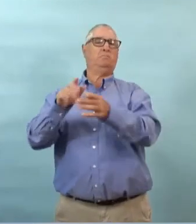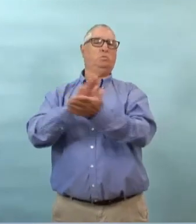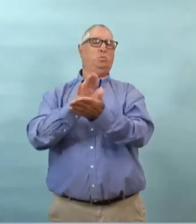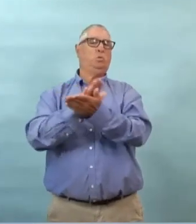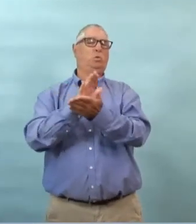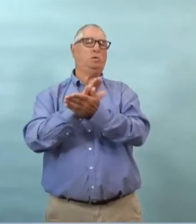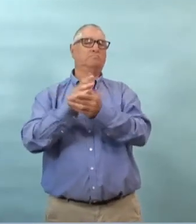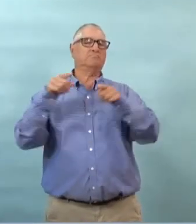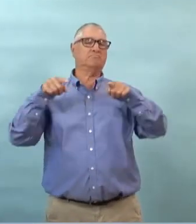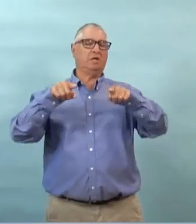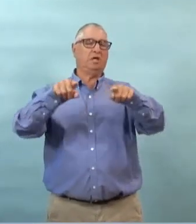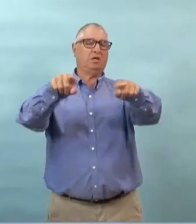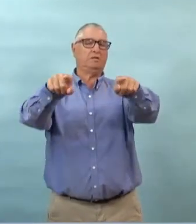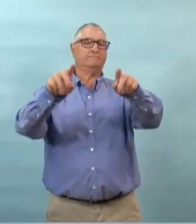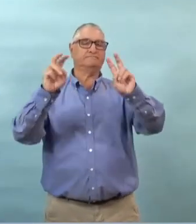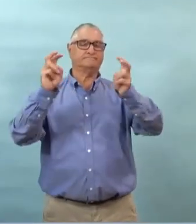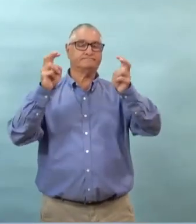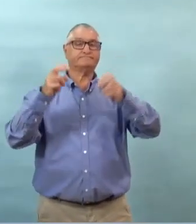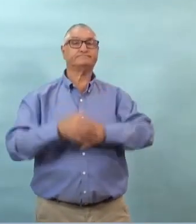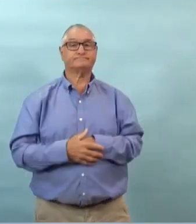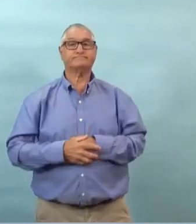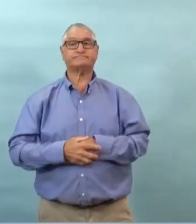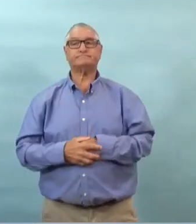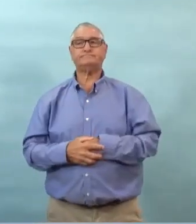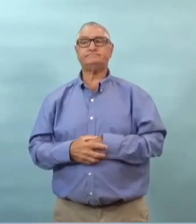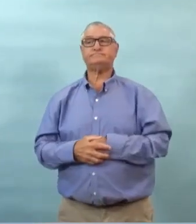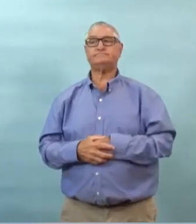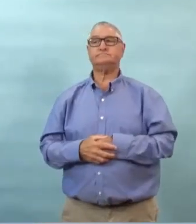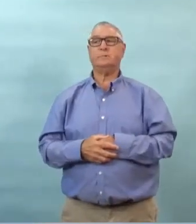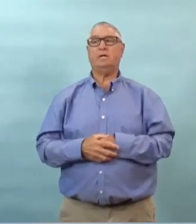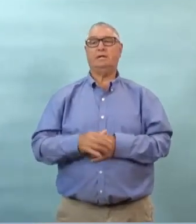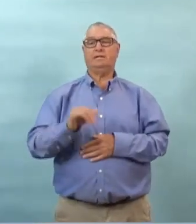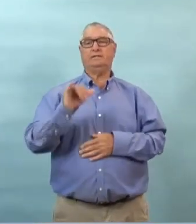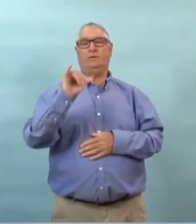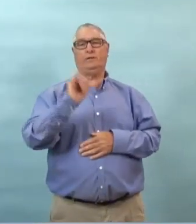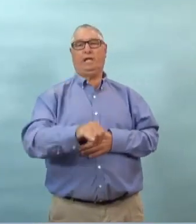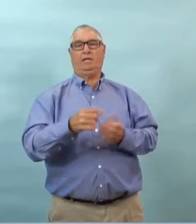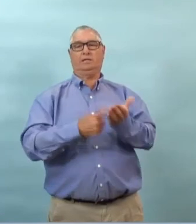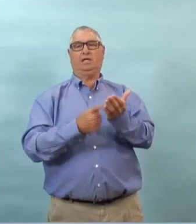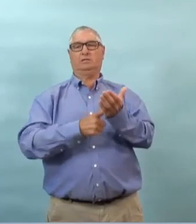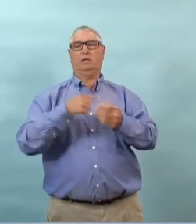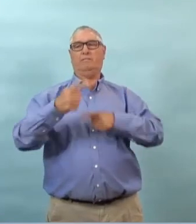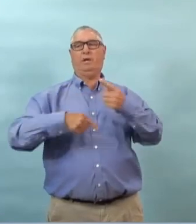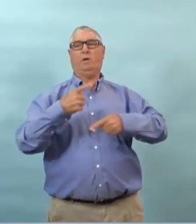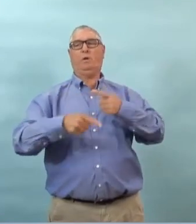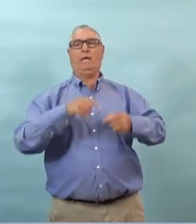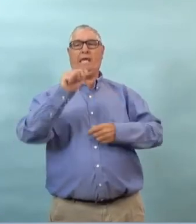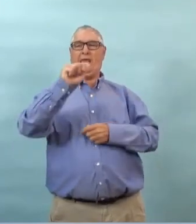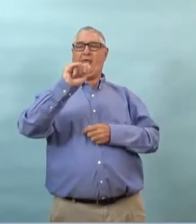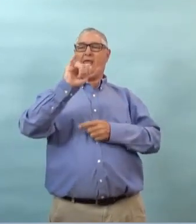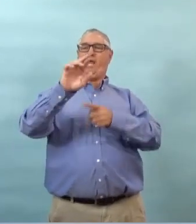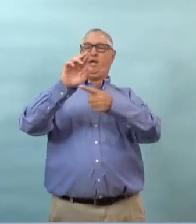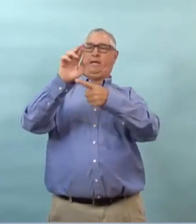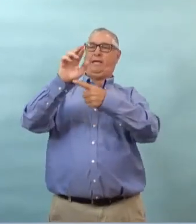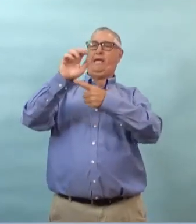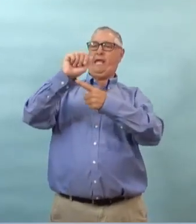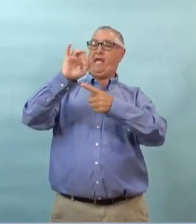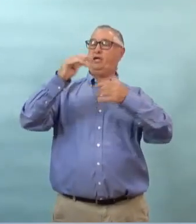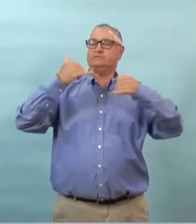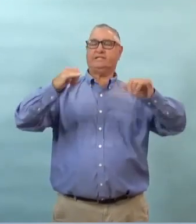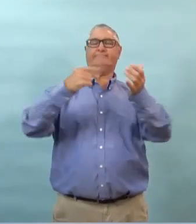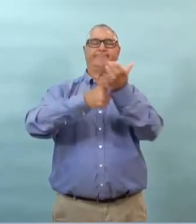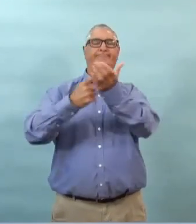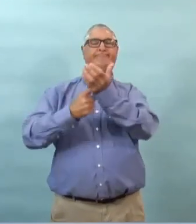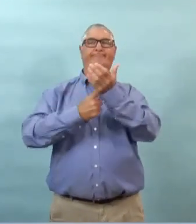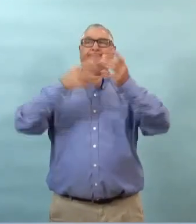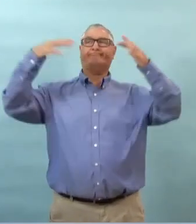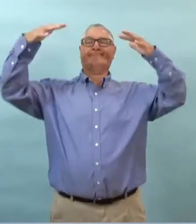très important alors je peux comprendre que cela ferait partie des discussions lorsqu'on part